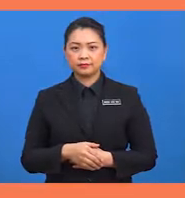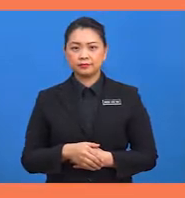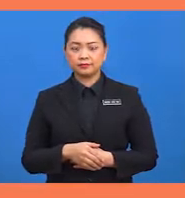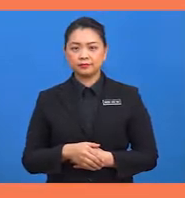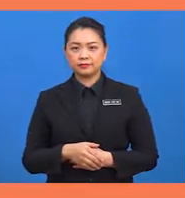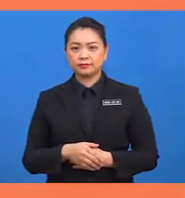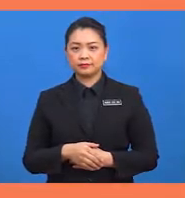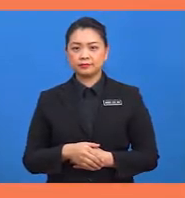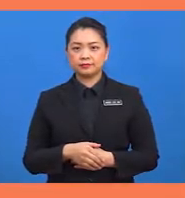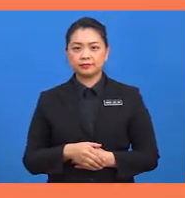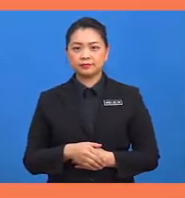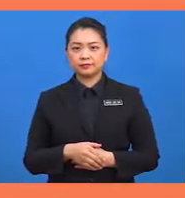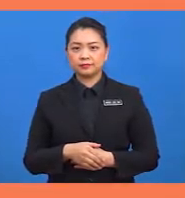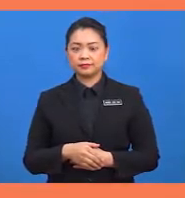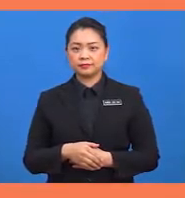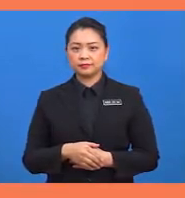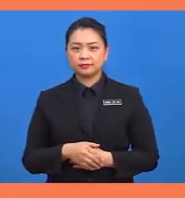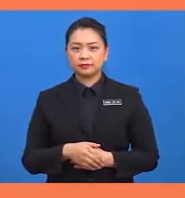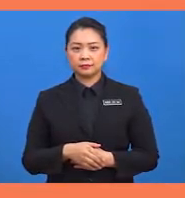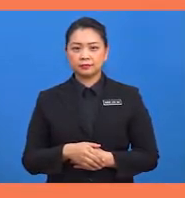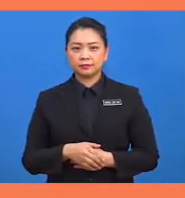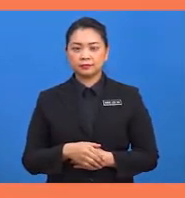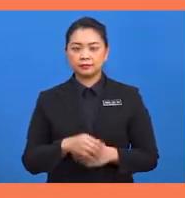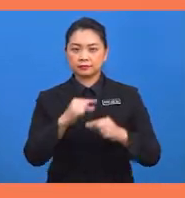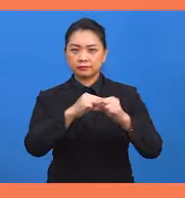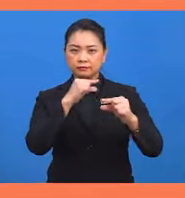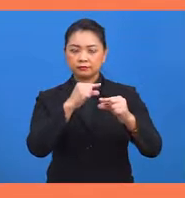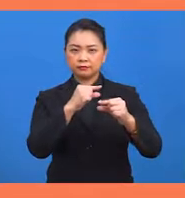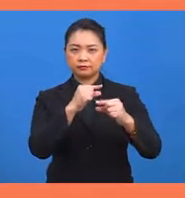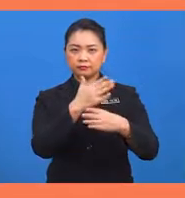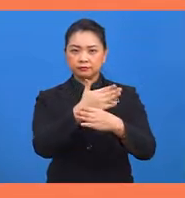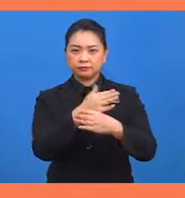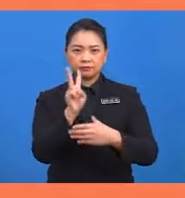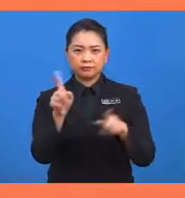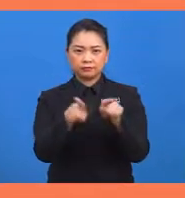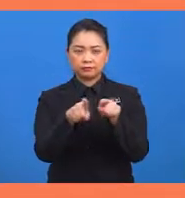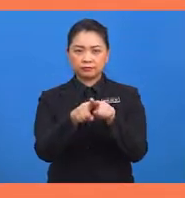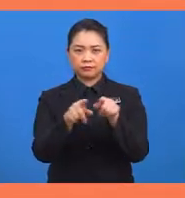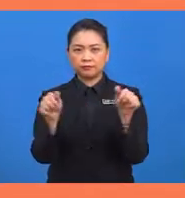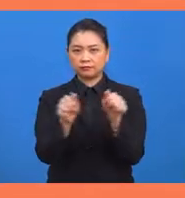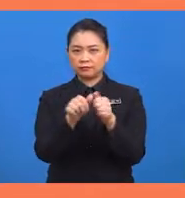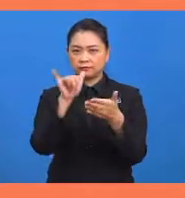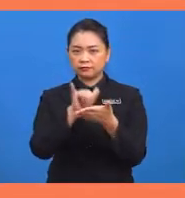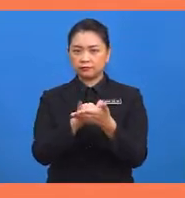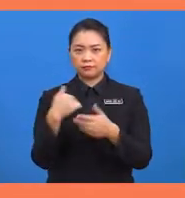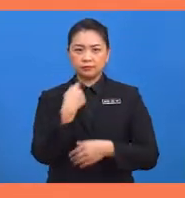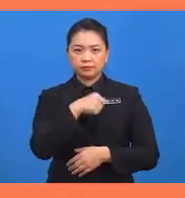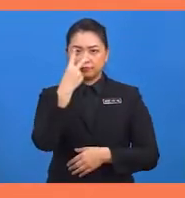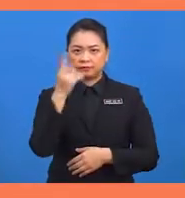membahagi dua sama sudut BCD. Dengan itu, sudut